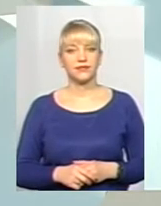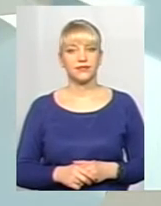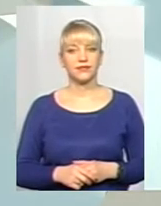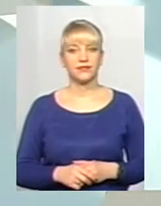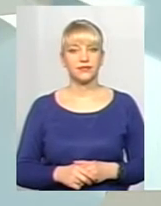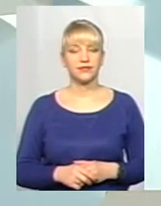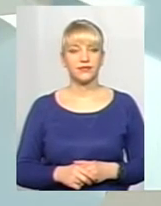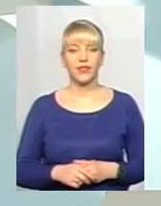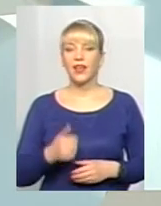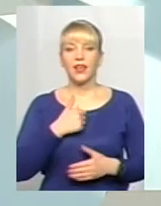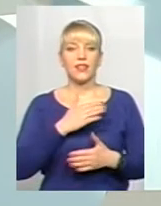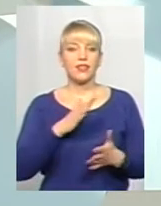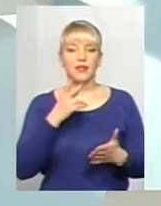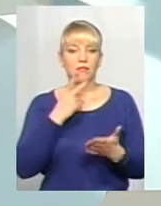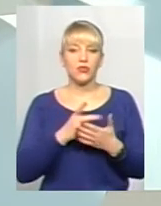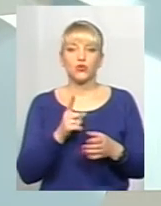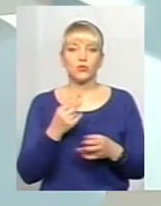заважати служити.